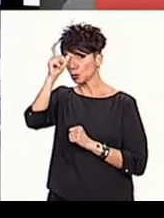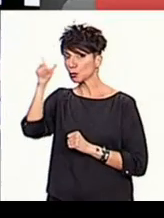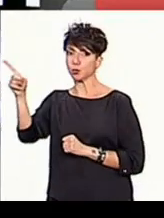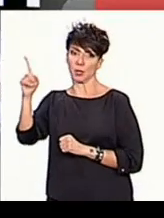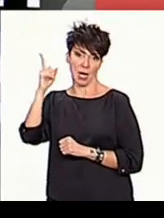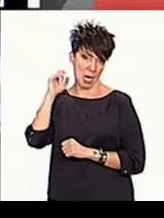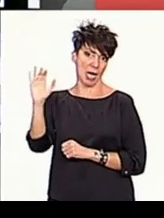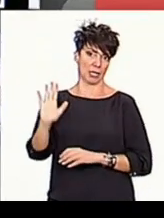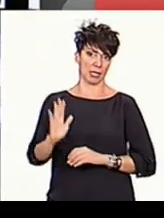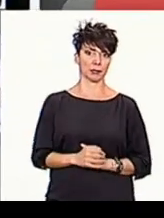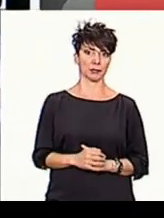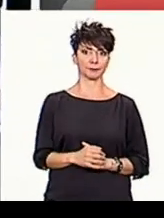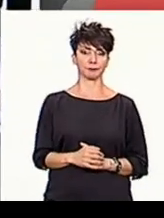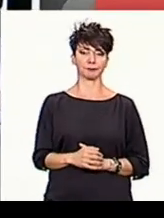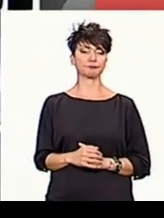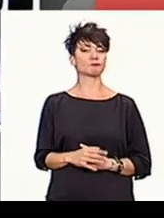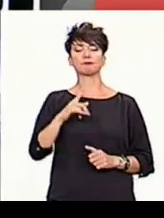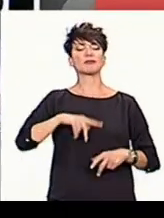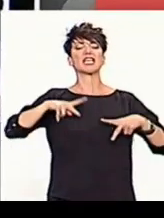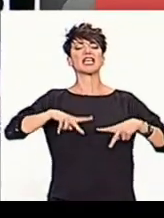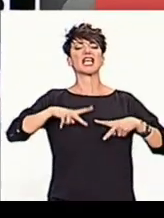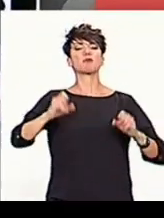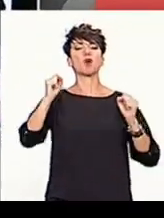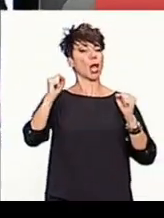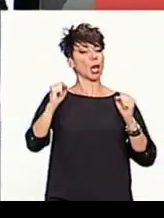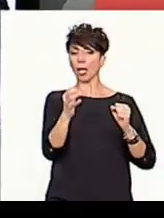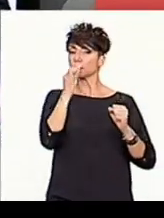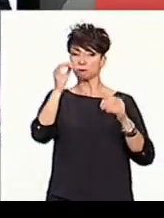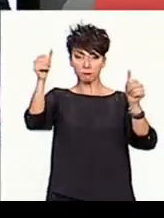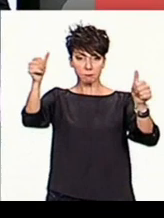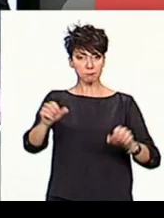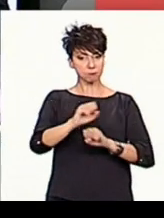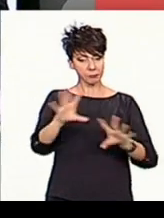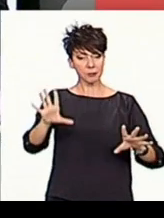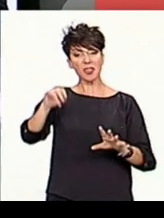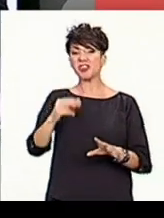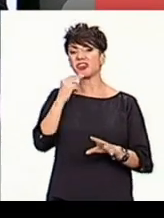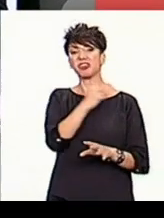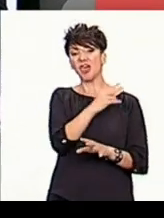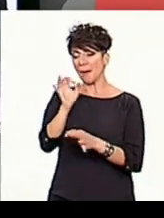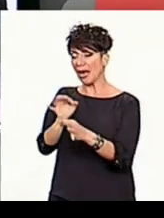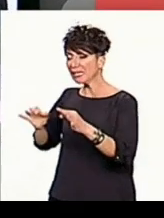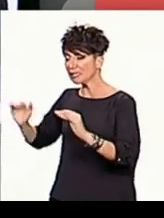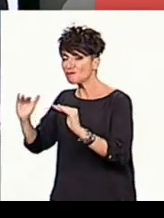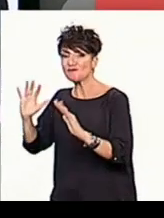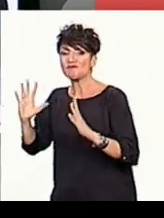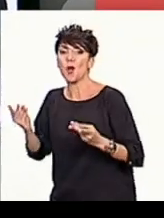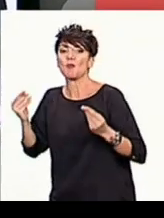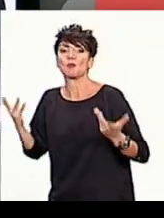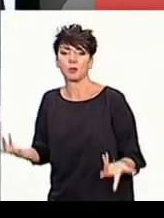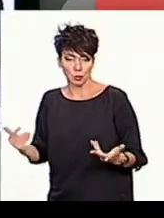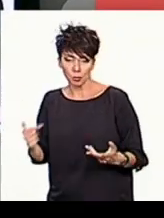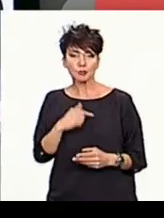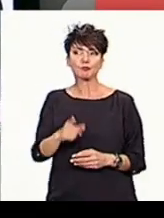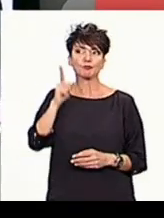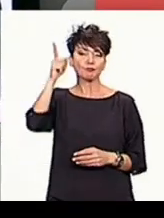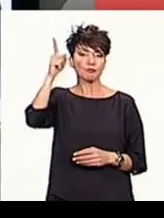Τώρα το σχέδιο υγειονομικής τωράκησης των νησιών παρουσιάστηκε σήμερα από τον Υπουργό Υγείας. Αυτοψία στην Ξάνθη πραγματοποιούσαν οι κύριοι Τσιώδρας και Χαρδαλιάς μετά την απόφαση